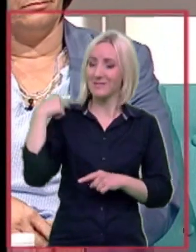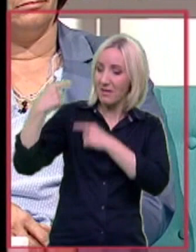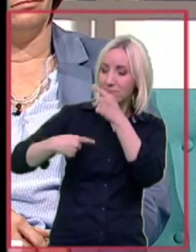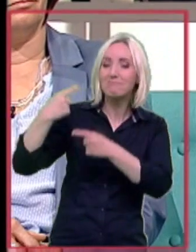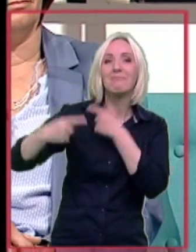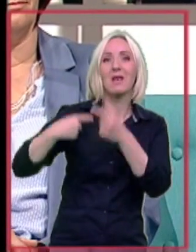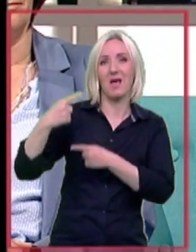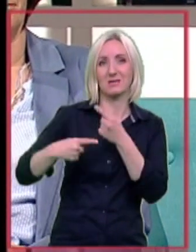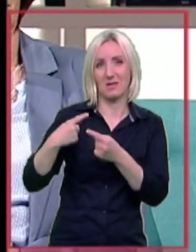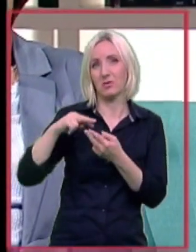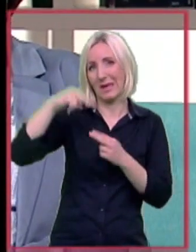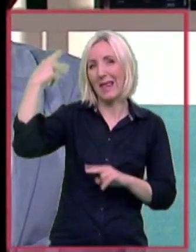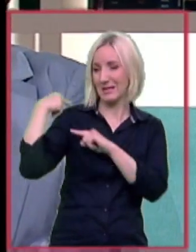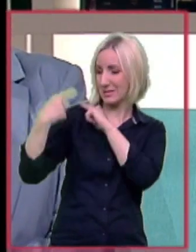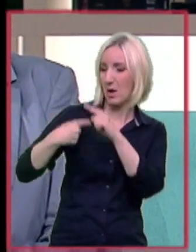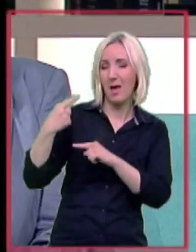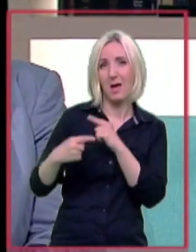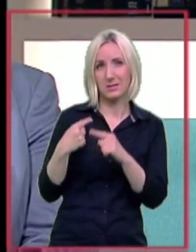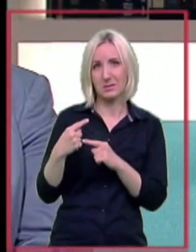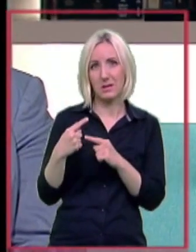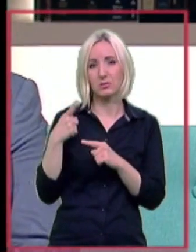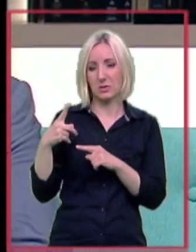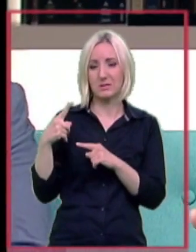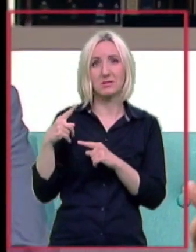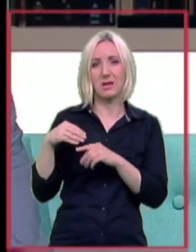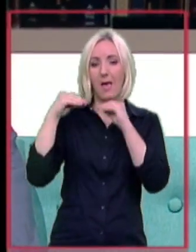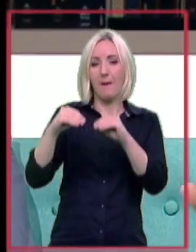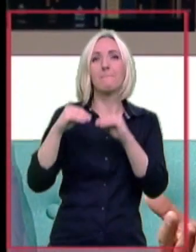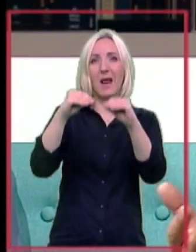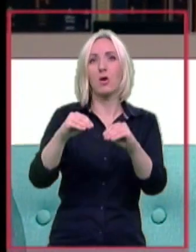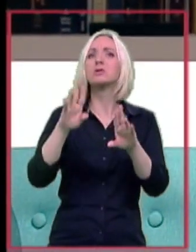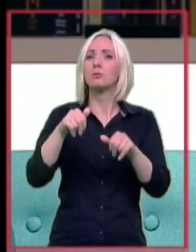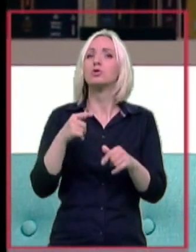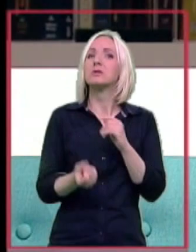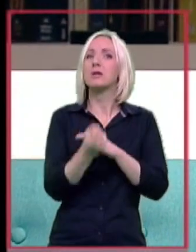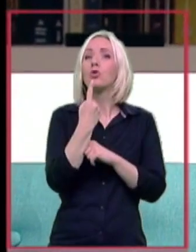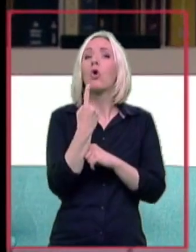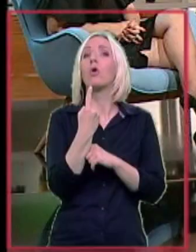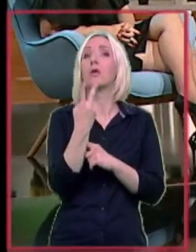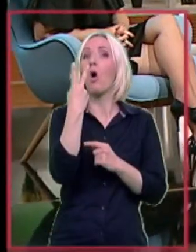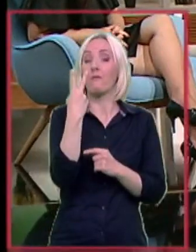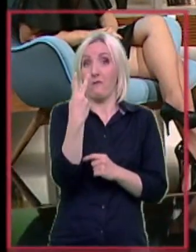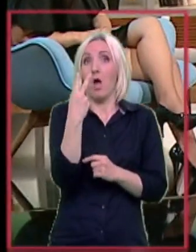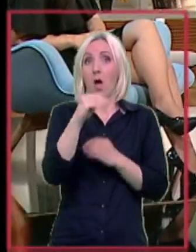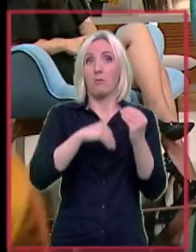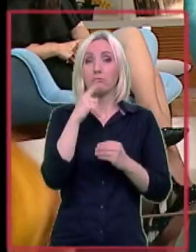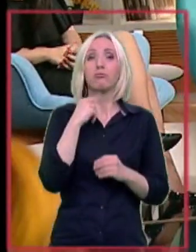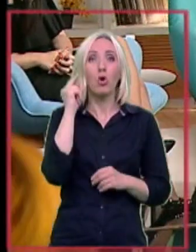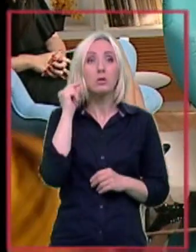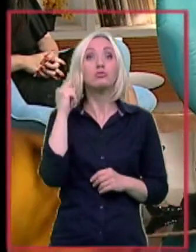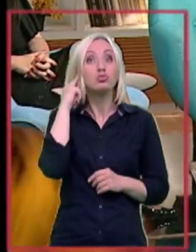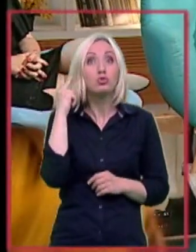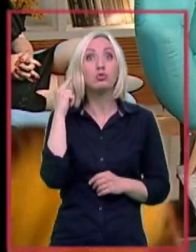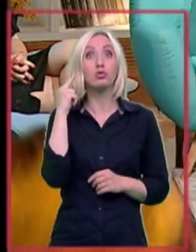naslednjena, znači genetska opterećenost. To se recesivno prenosi. Može da se desi i da obrolite čuju, a da dete ne čuje. A drugi